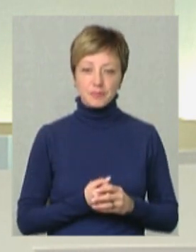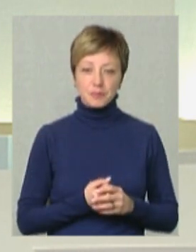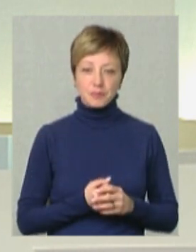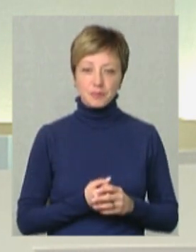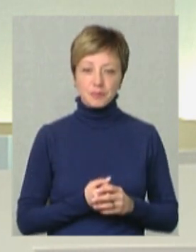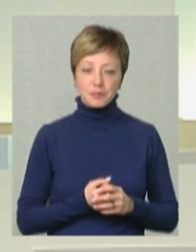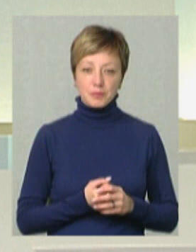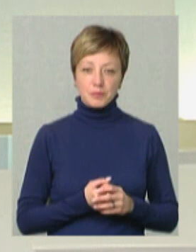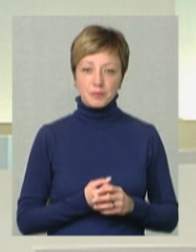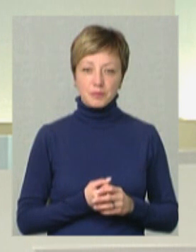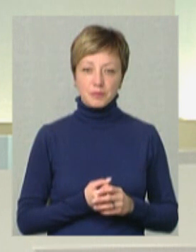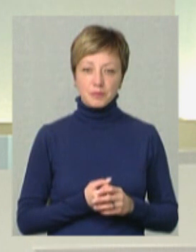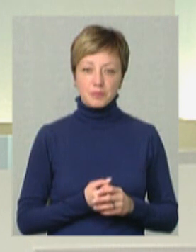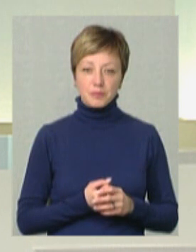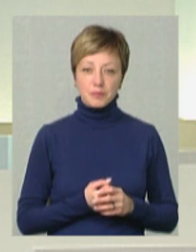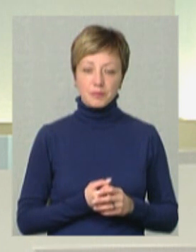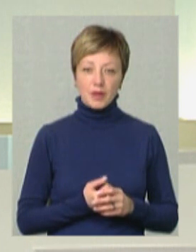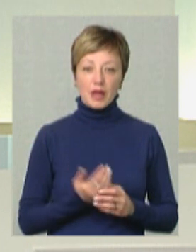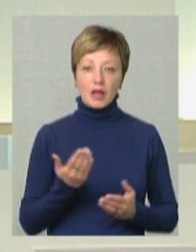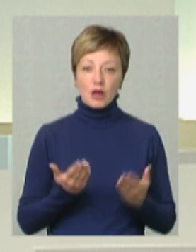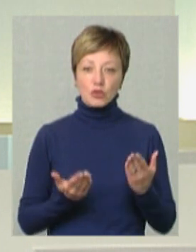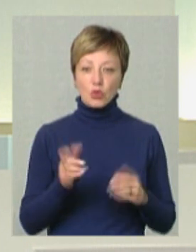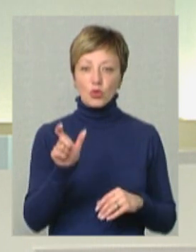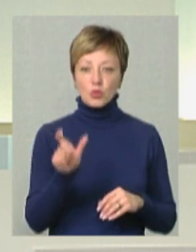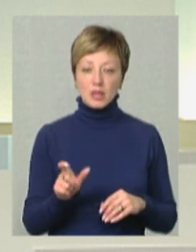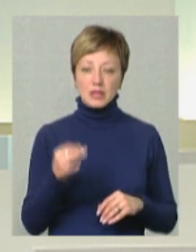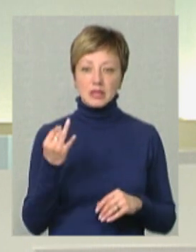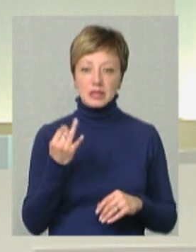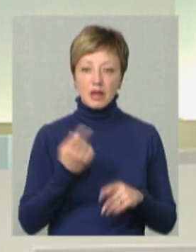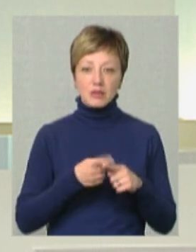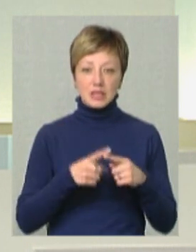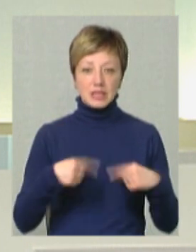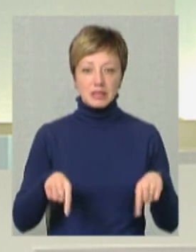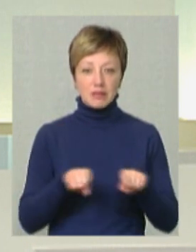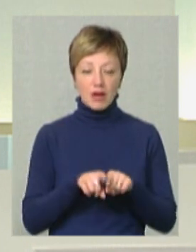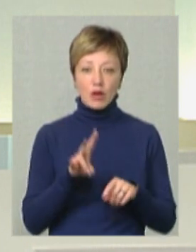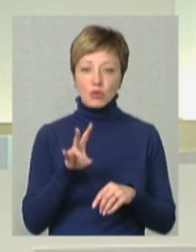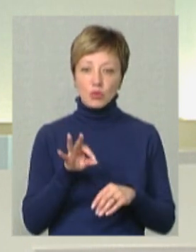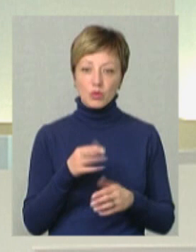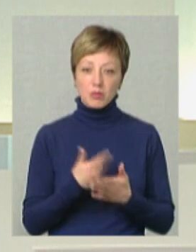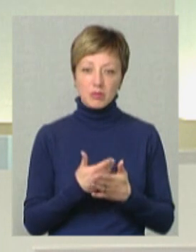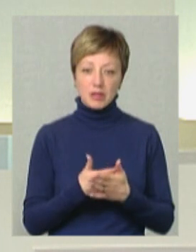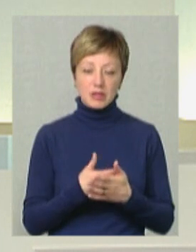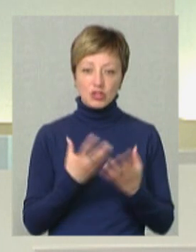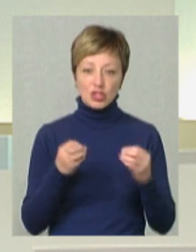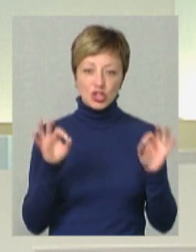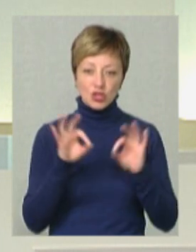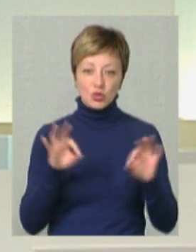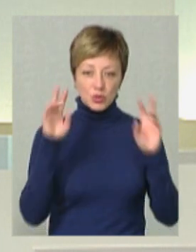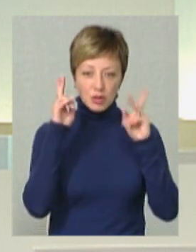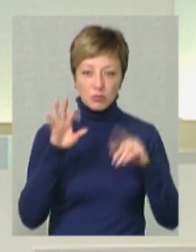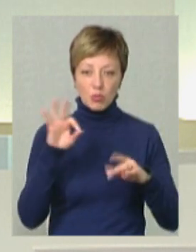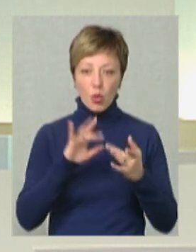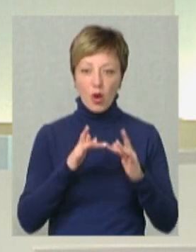Тому, якщо людина зацікавлена в цій сфері, але, до прикладу, ще нічого не знає про IT,